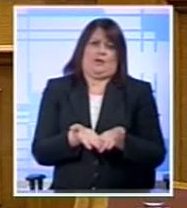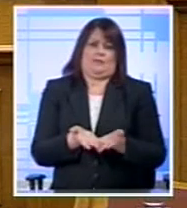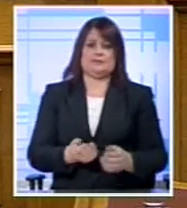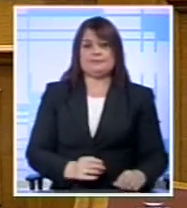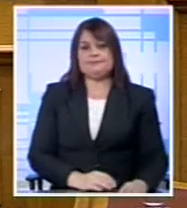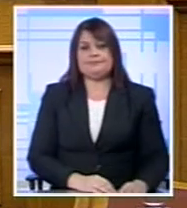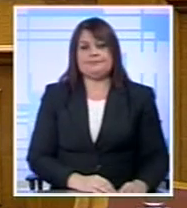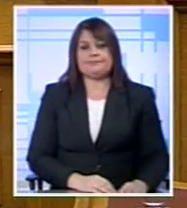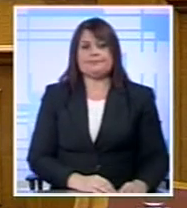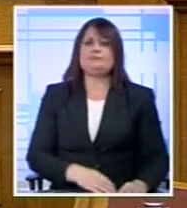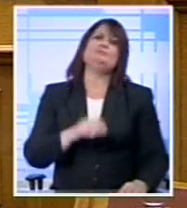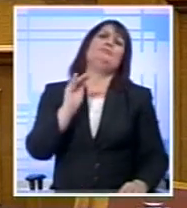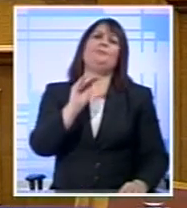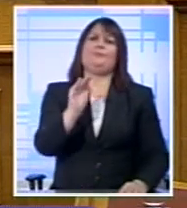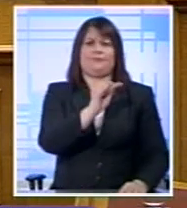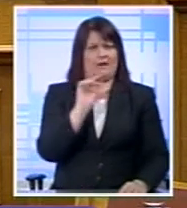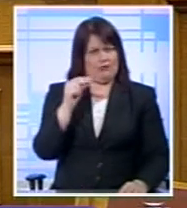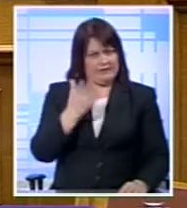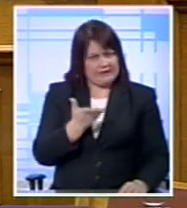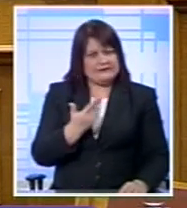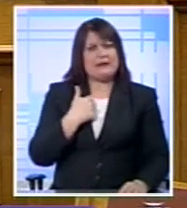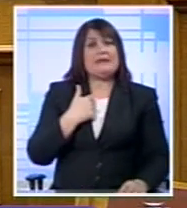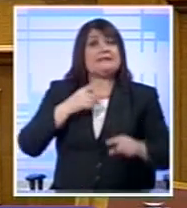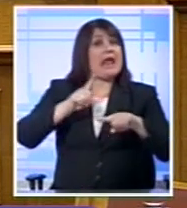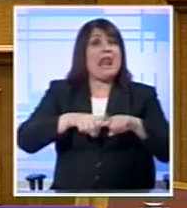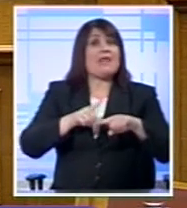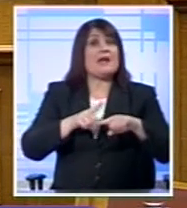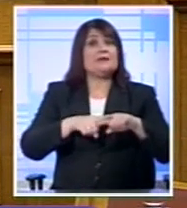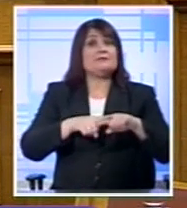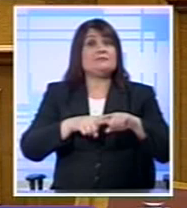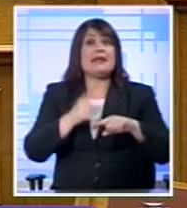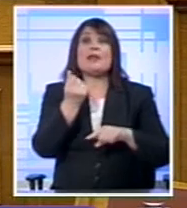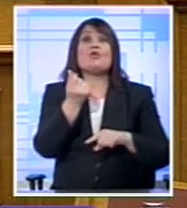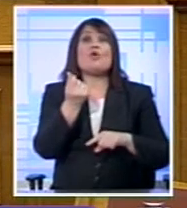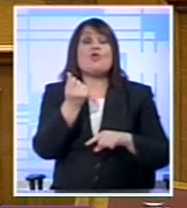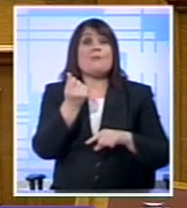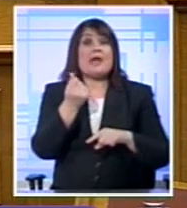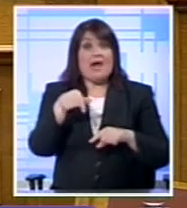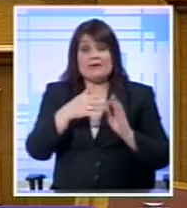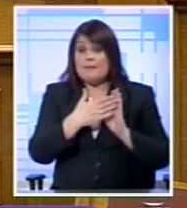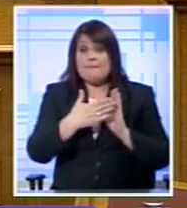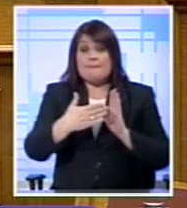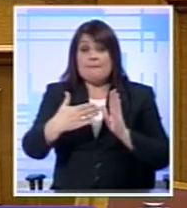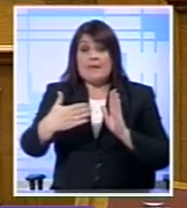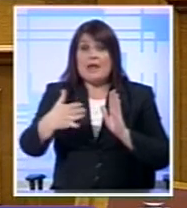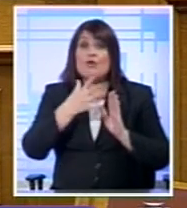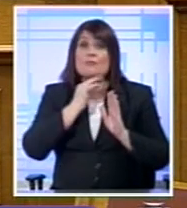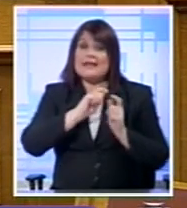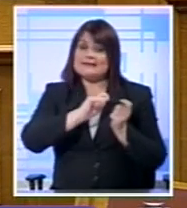Κυρίες και κύριοι συνάδελφοι Βρισκόμαστε Ως χώρα Ως οικονομία Σε μια περίοδο μετάβασης